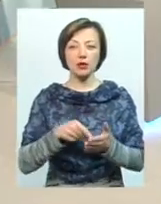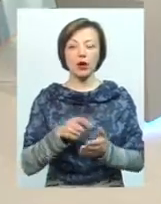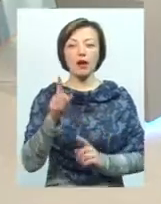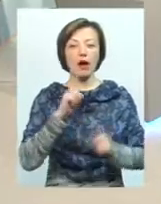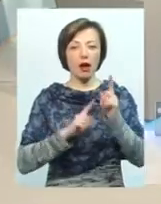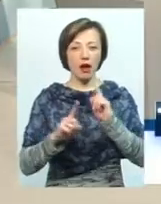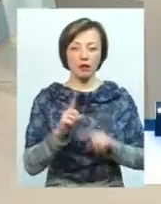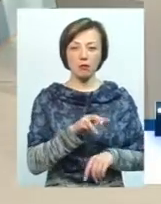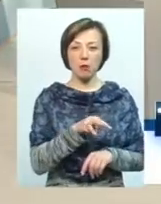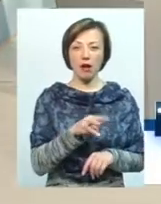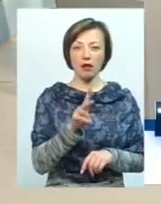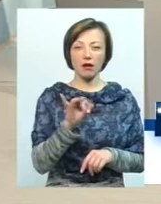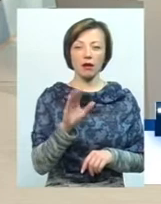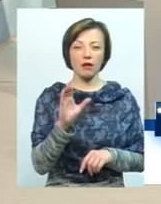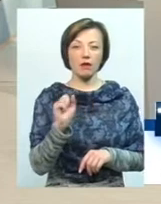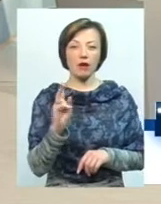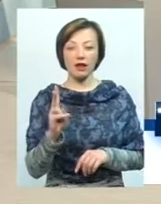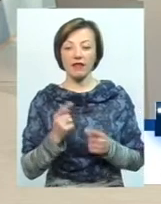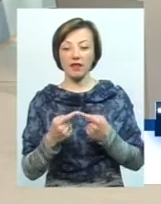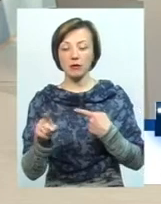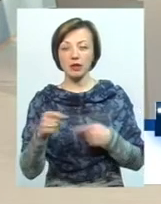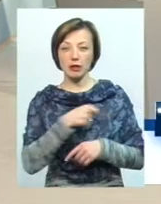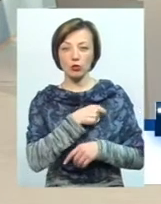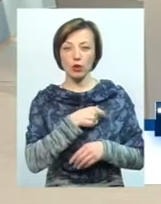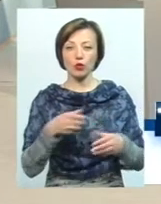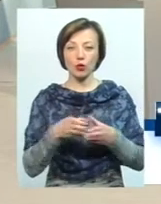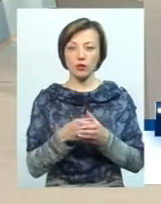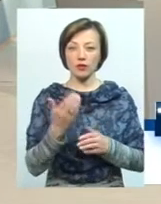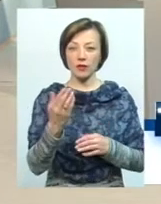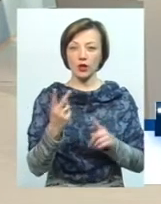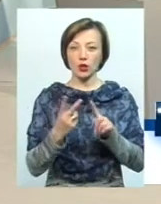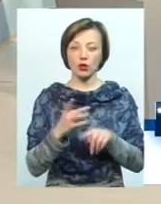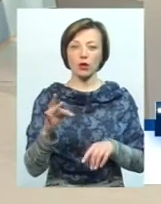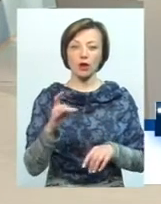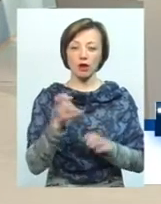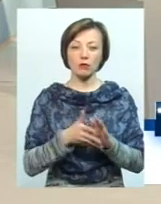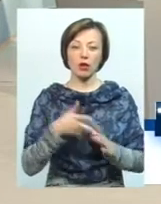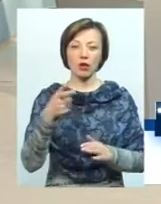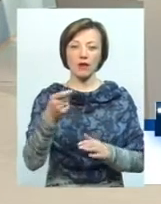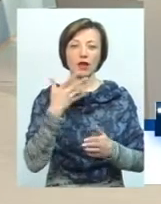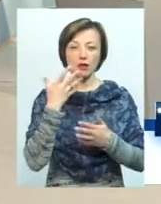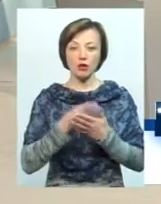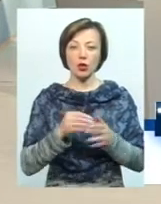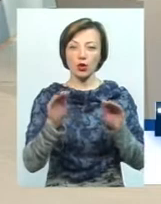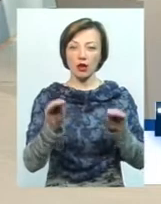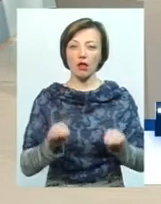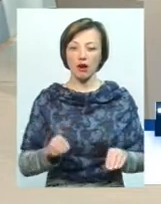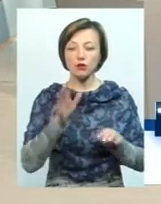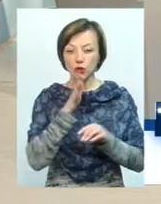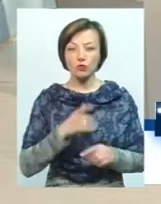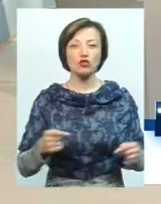Ну на відміну від депутатського корпусу ви вже в другий раз свою подавали декларацію, подали її вчасно,